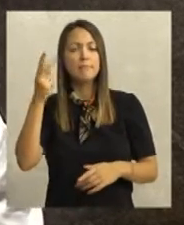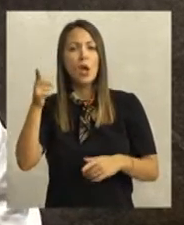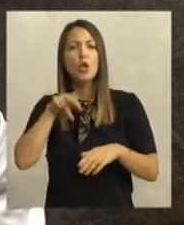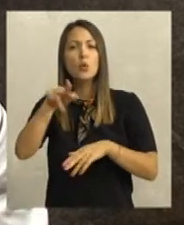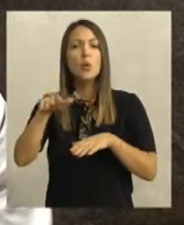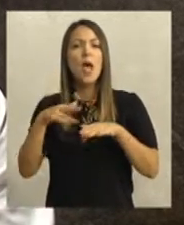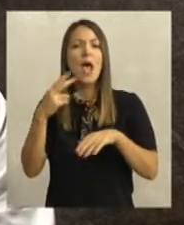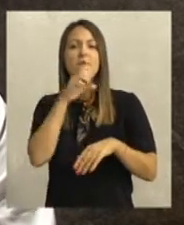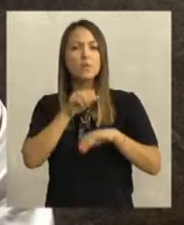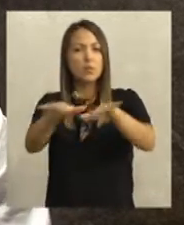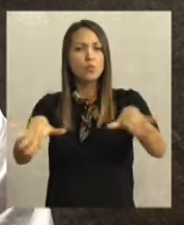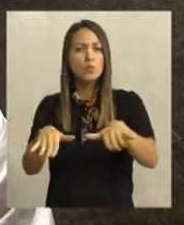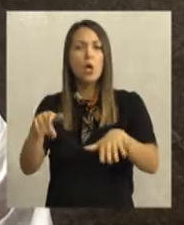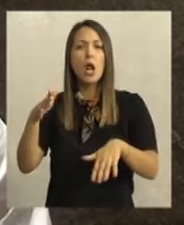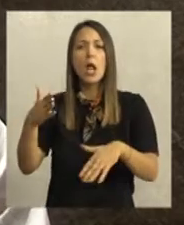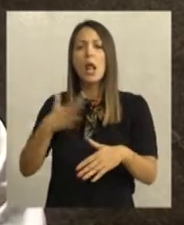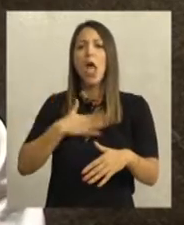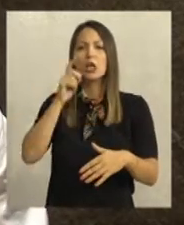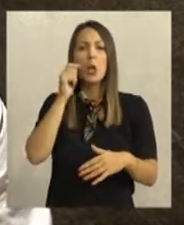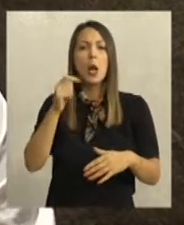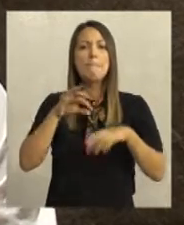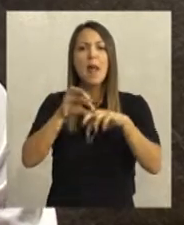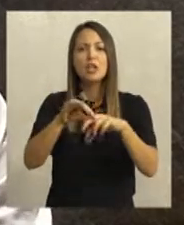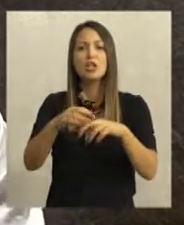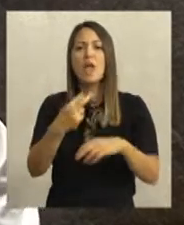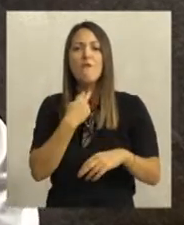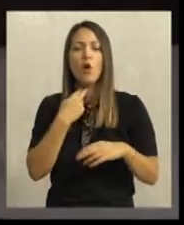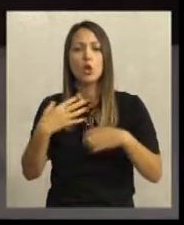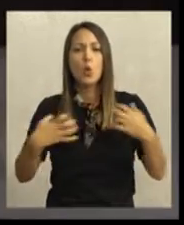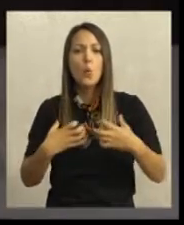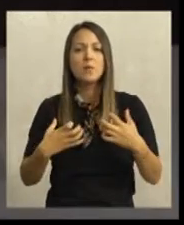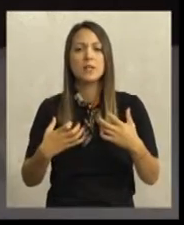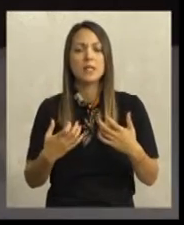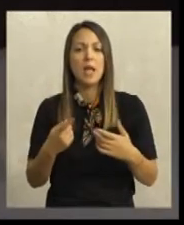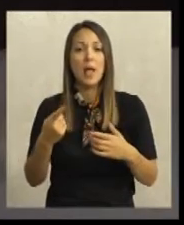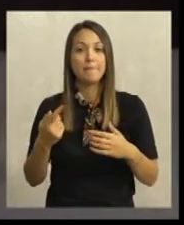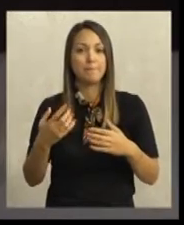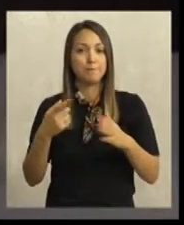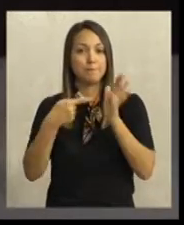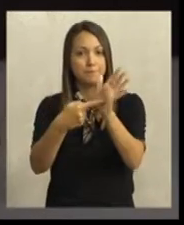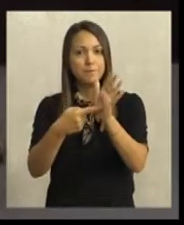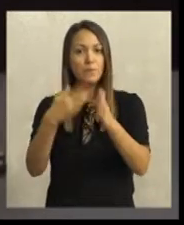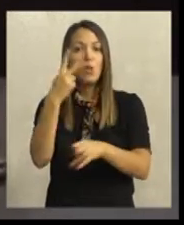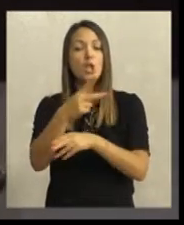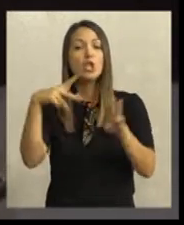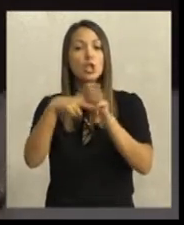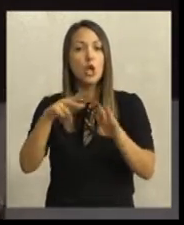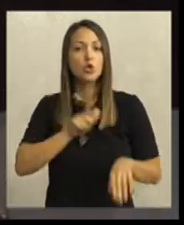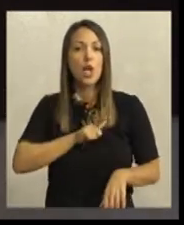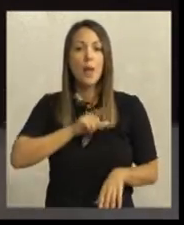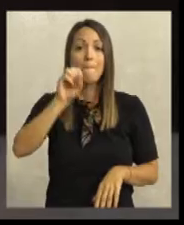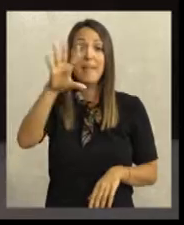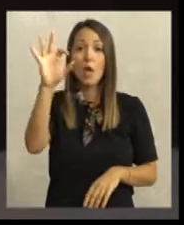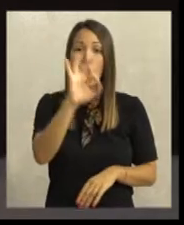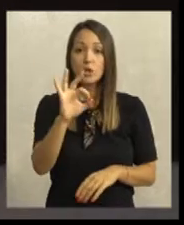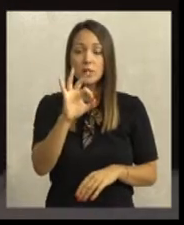zornu obalu, nego su naši ljudi menadžer, blogerka, glumica i advokat. Još jedna premijera ponovo u hotelu Šeraton. Očekuje se